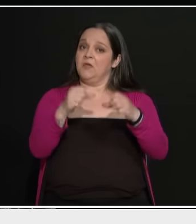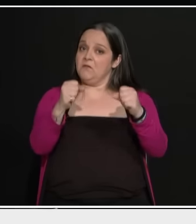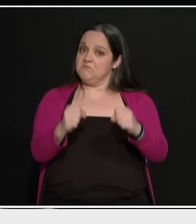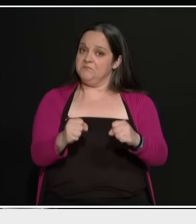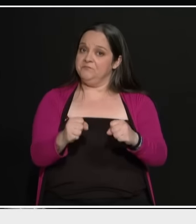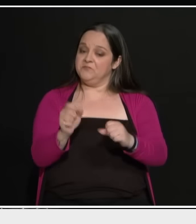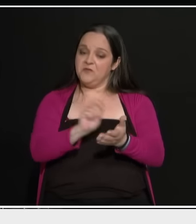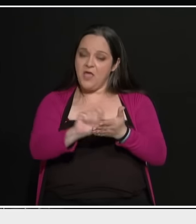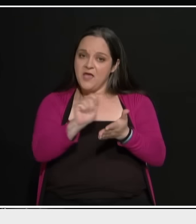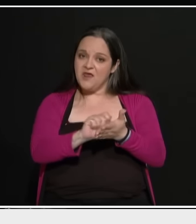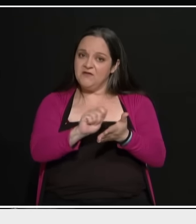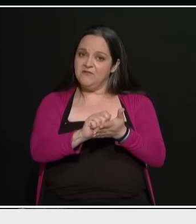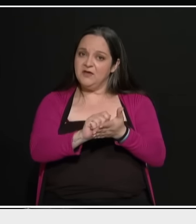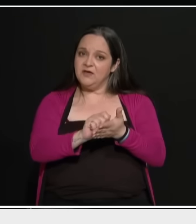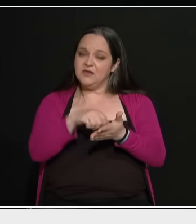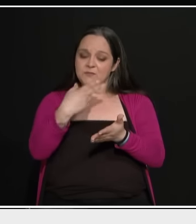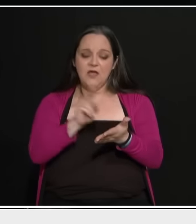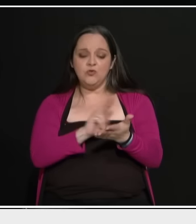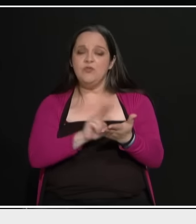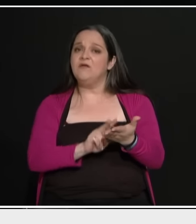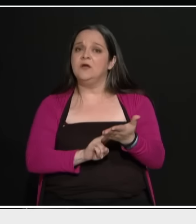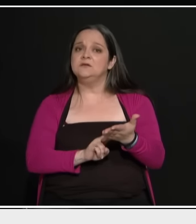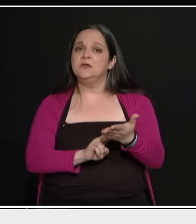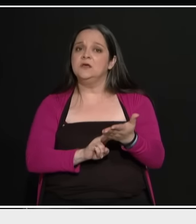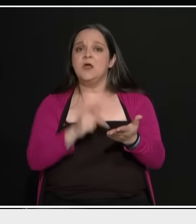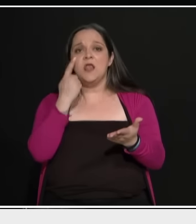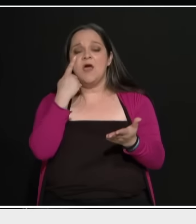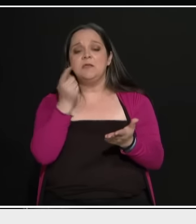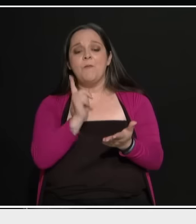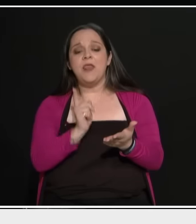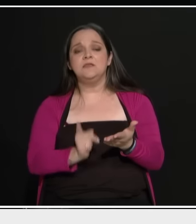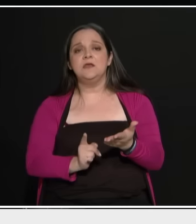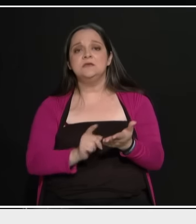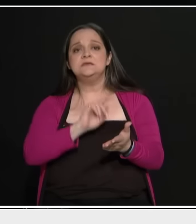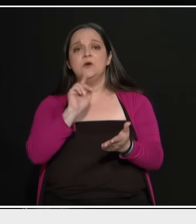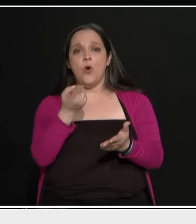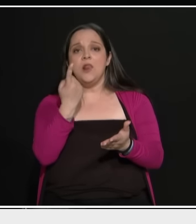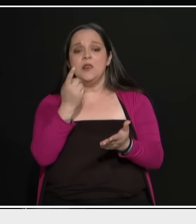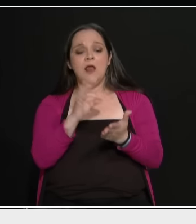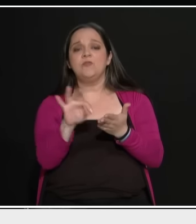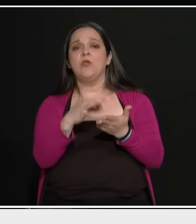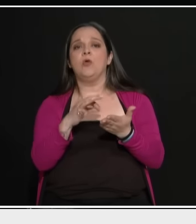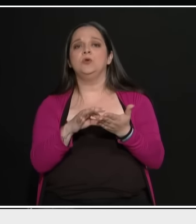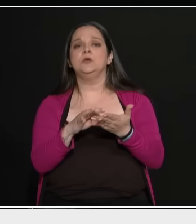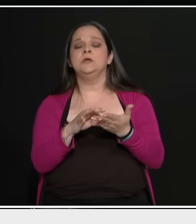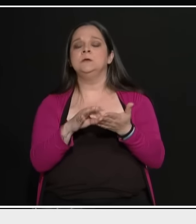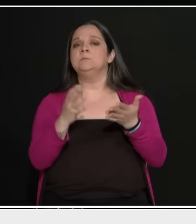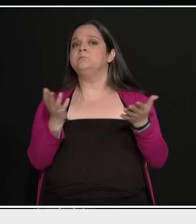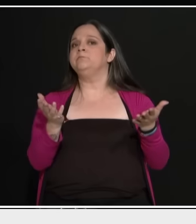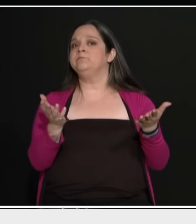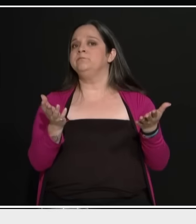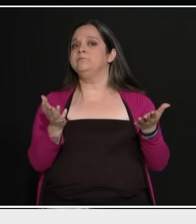έγραφε και το διάβαζε μετά για να δει τι παρατηρήσεις έχουν όλοι να το διορθώνει. Δηλαδή